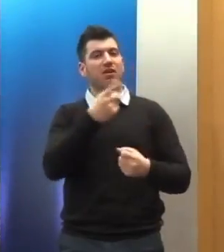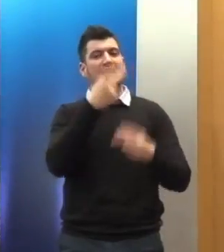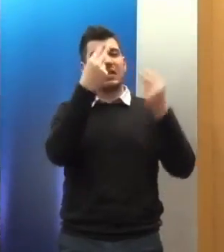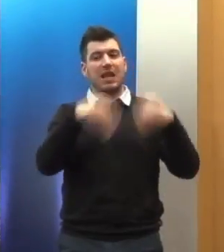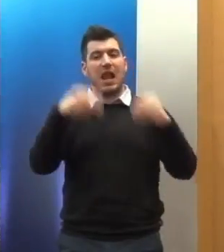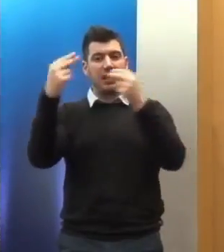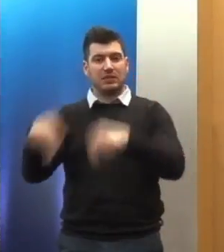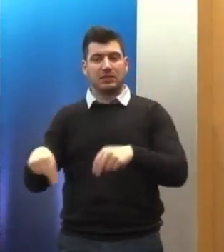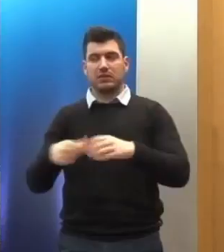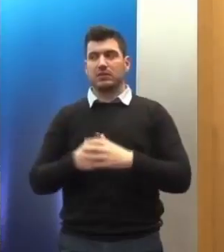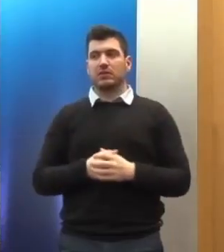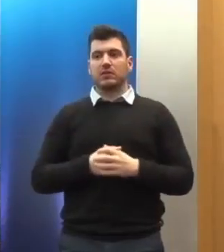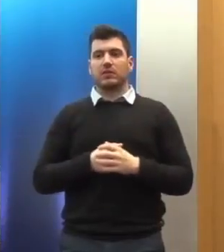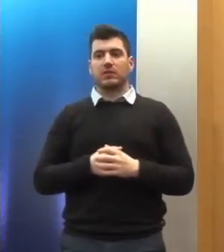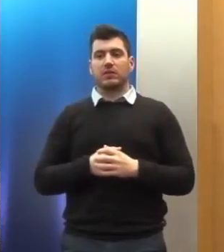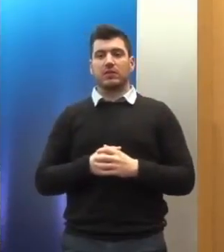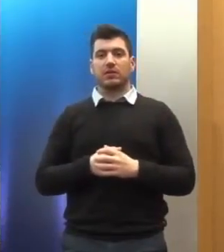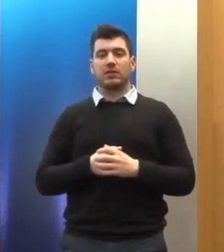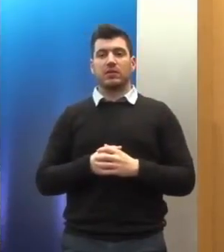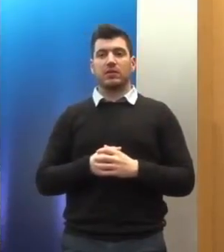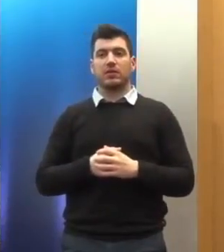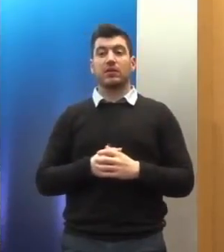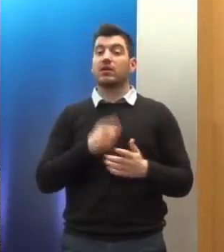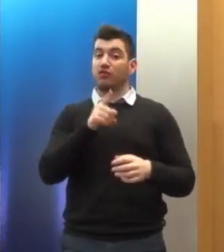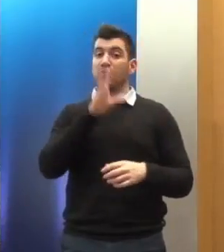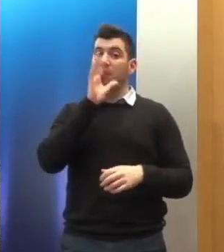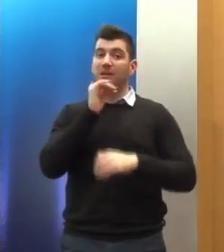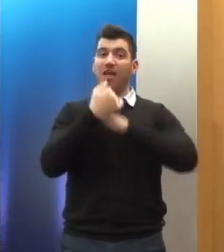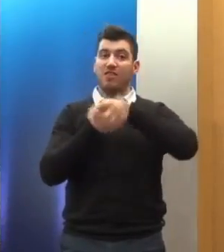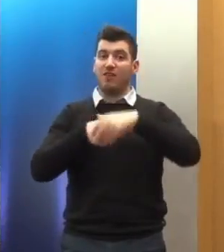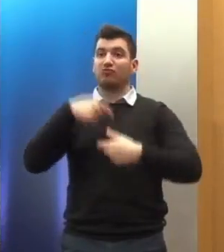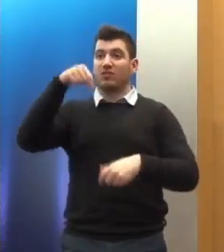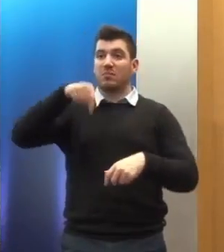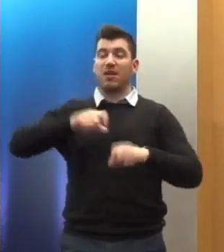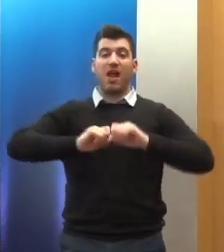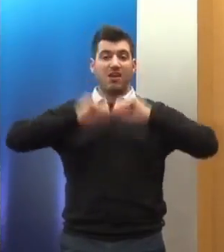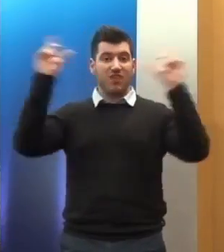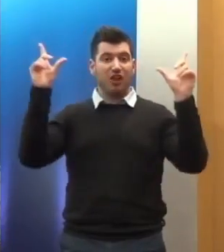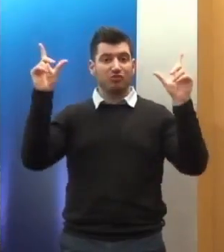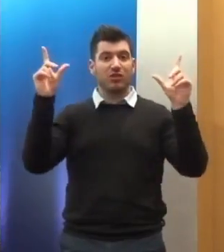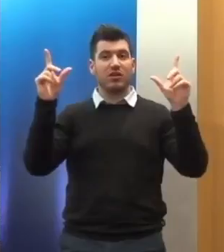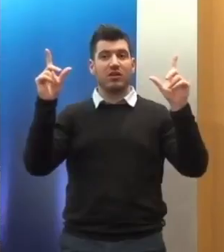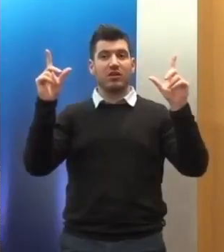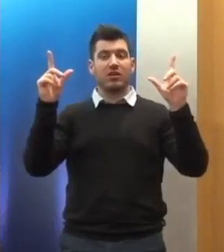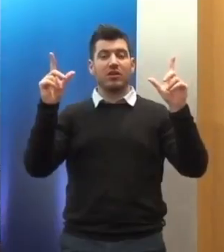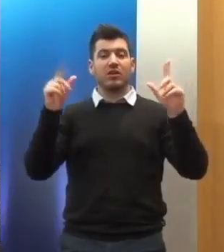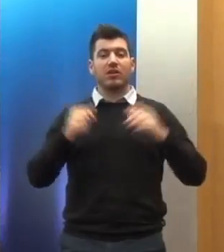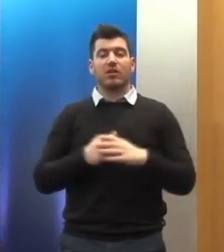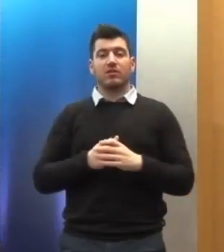νομίζω ότι είναι, γι' αυτό είναι ενδιαφέρουσα και η σημερινή, αν θέλετε, προσπάθεια αυτή της